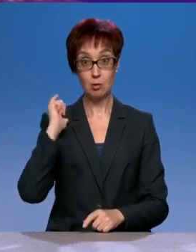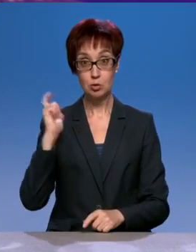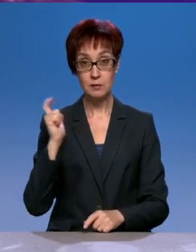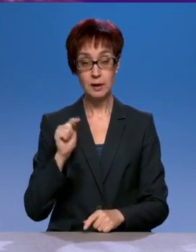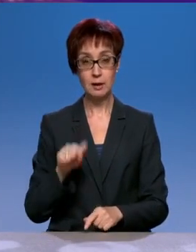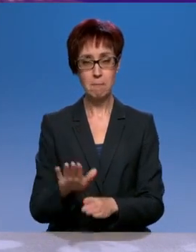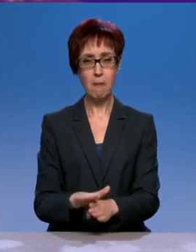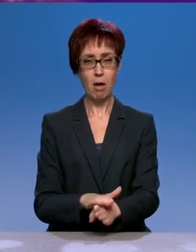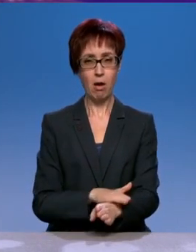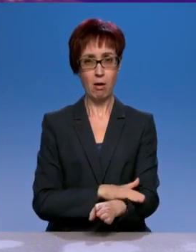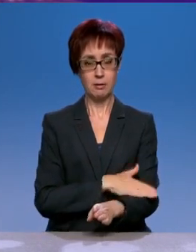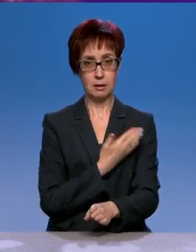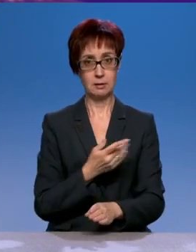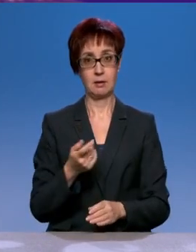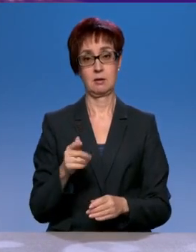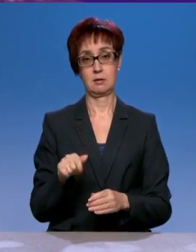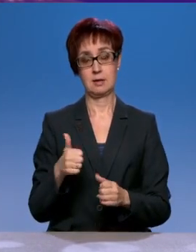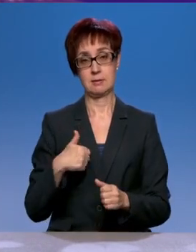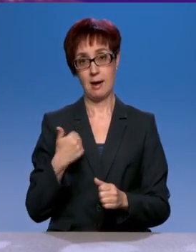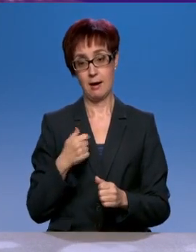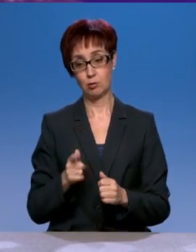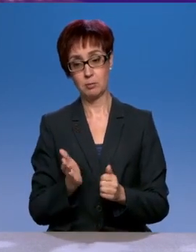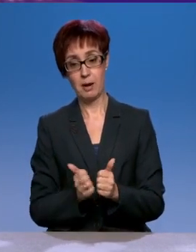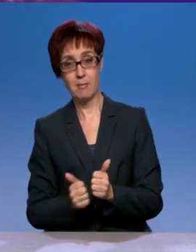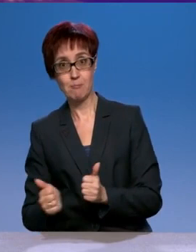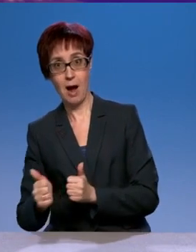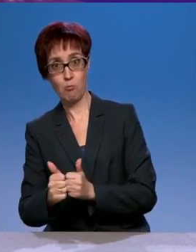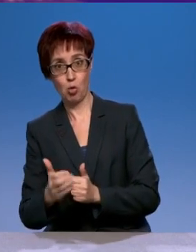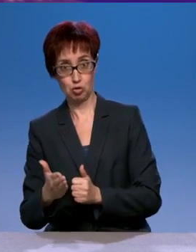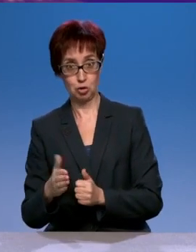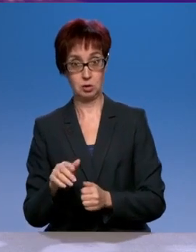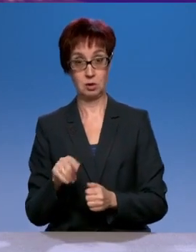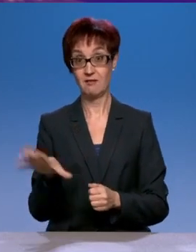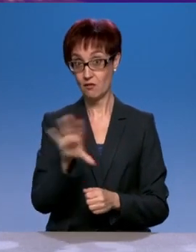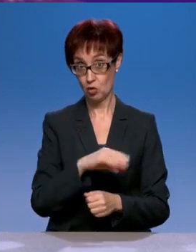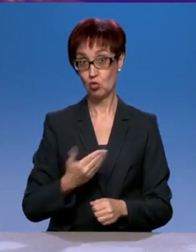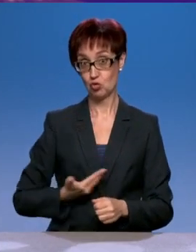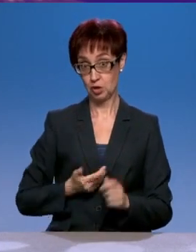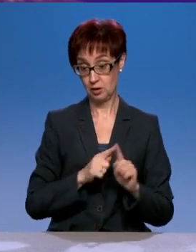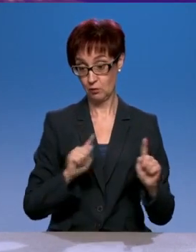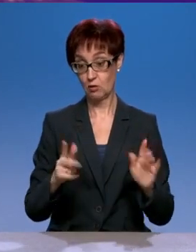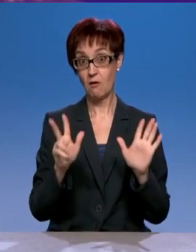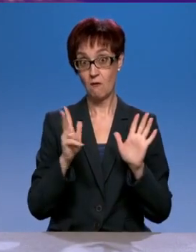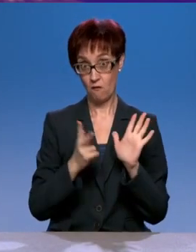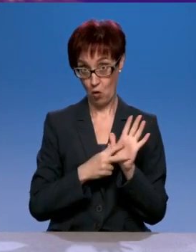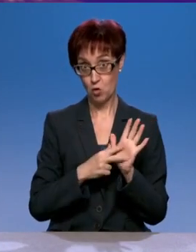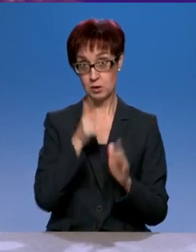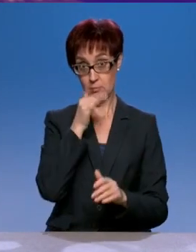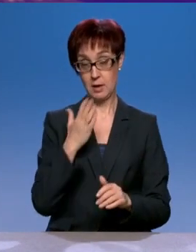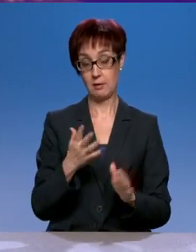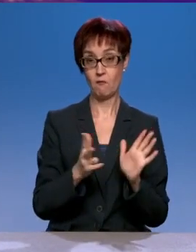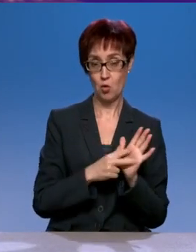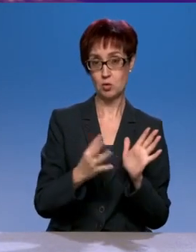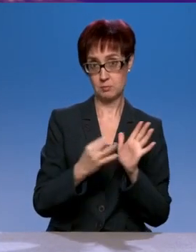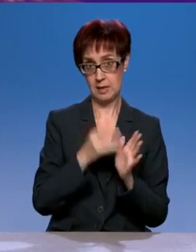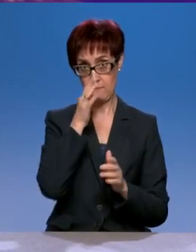эти самые, чуть не по обочине. И всю жизнь вот так вот, 8 лет. 8 или 9 лет я езжу